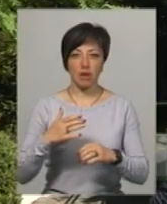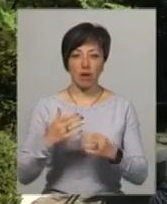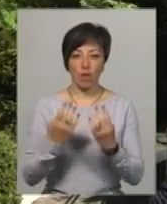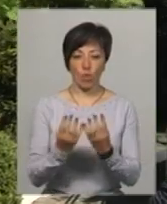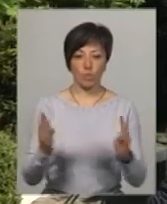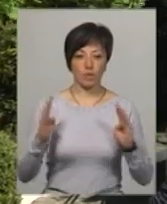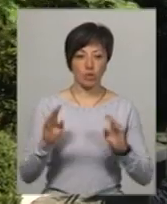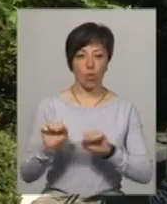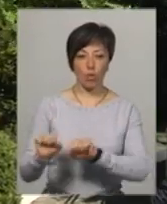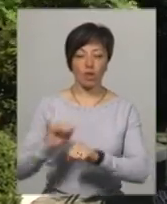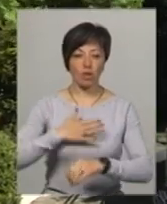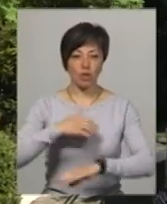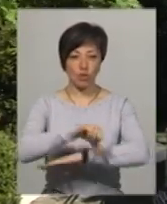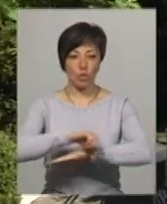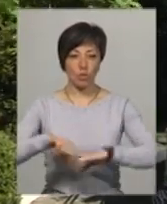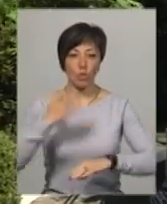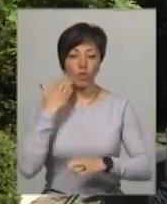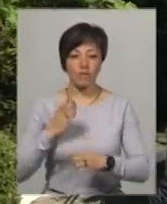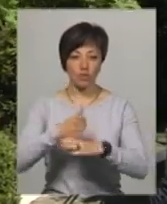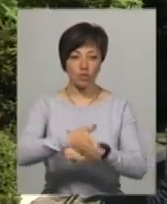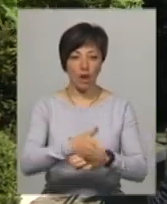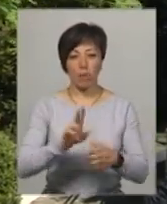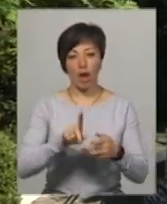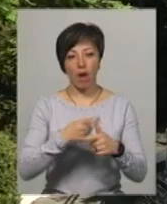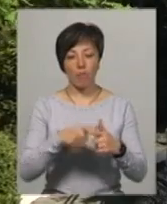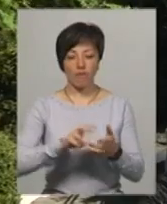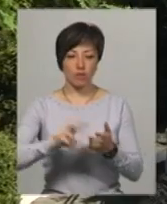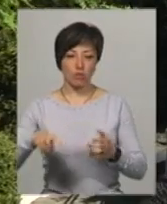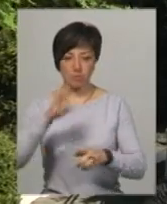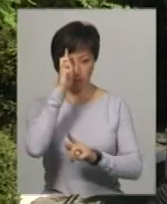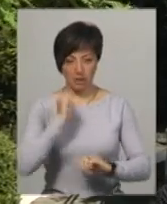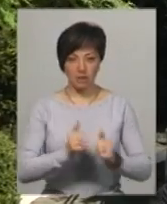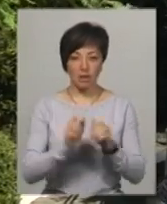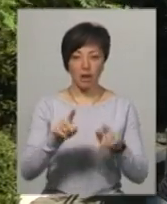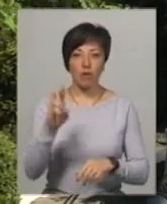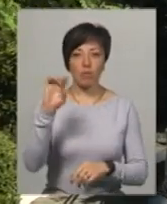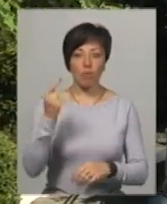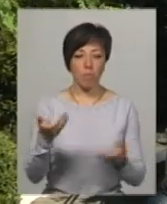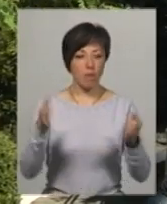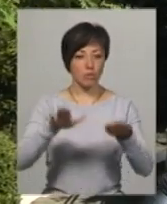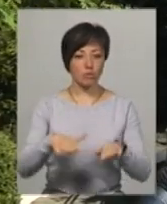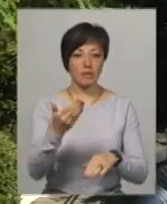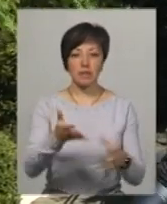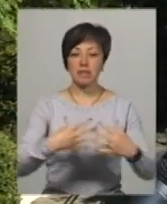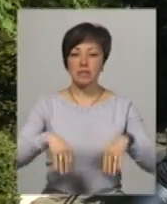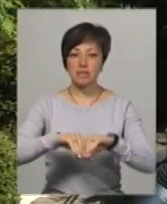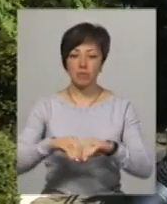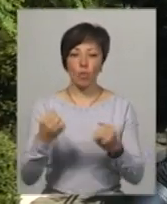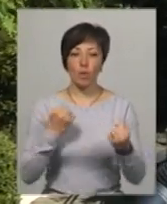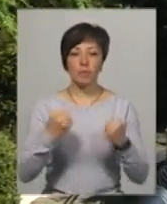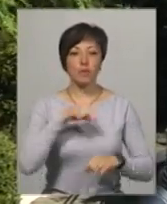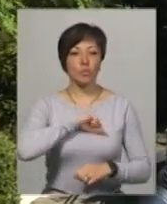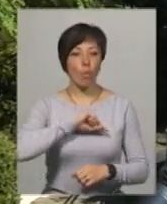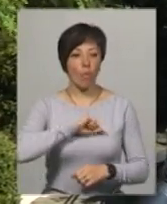наші кордони, коли ми в'їжджаємо в країну або виїжджаємо з країни. Нехай Господь поблагословить їхні сім'ї, укріпить їм